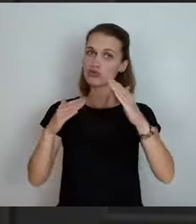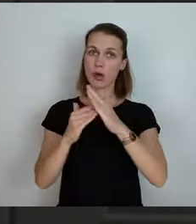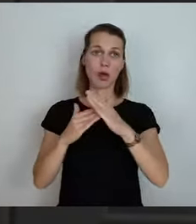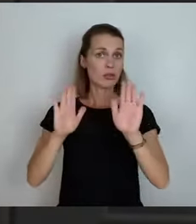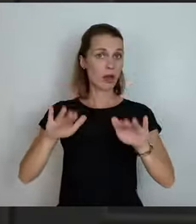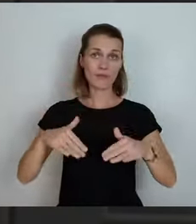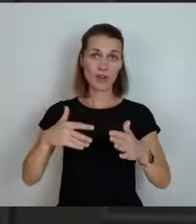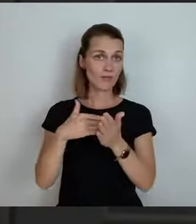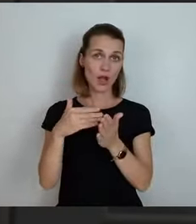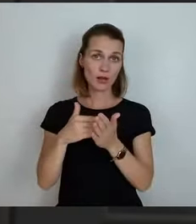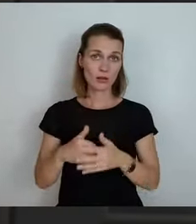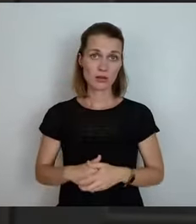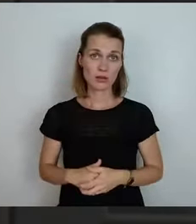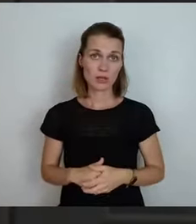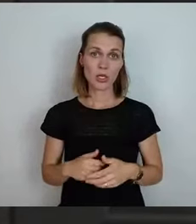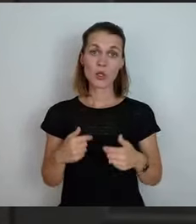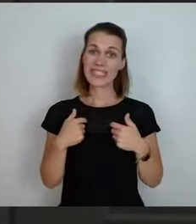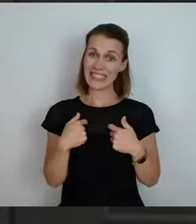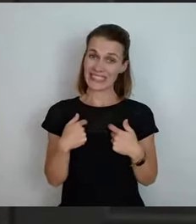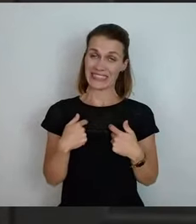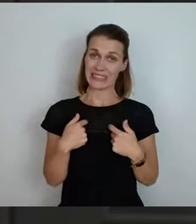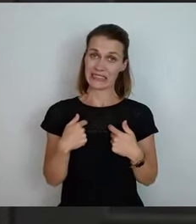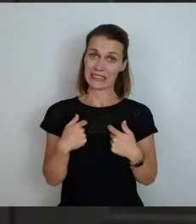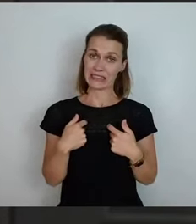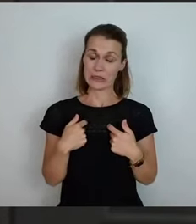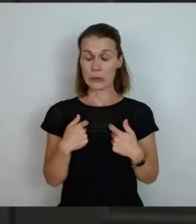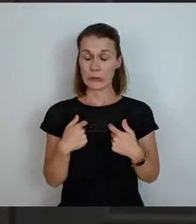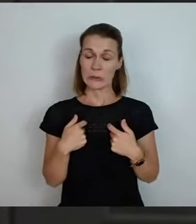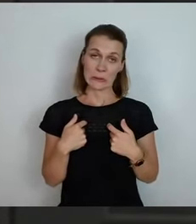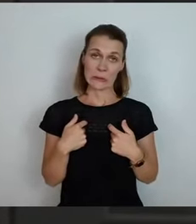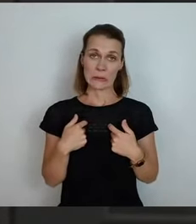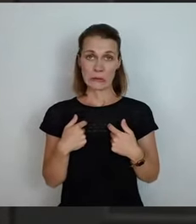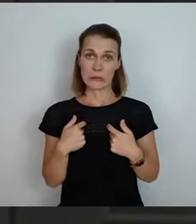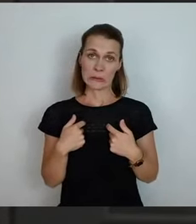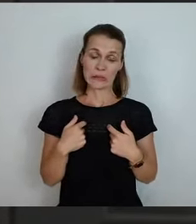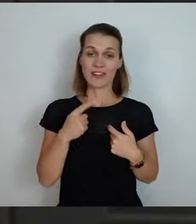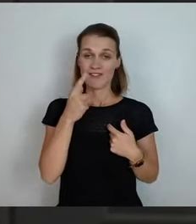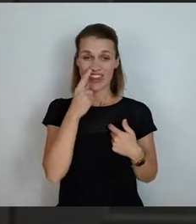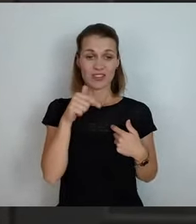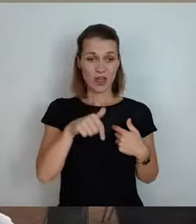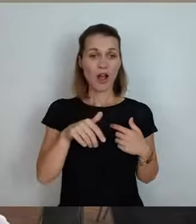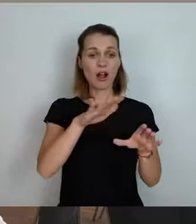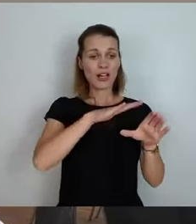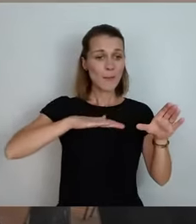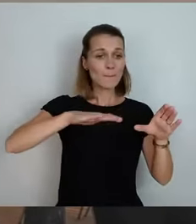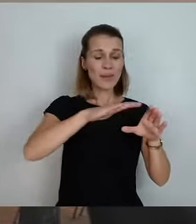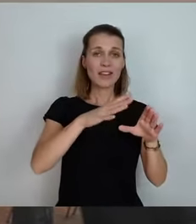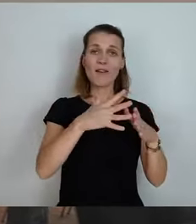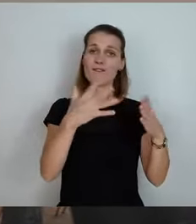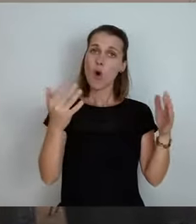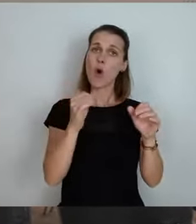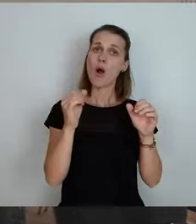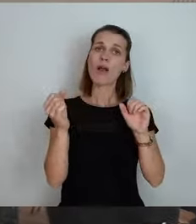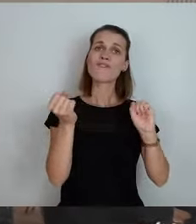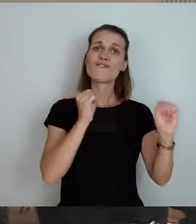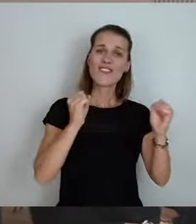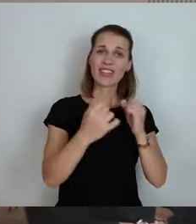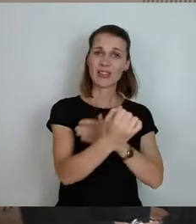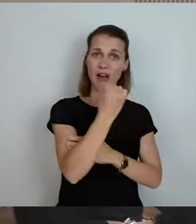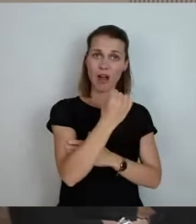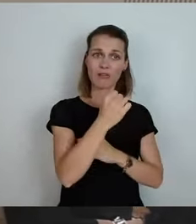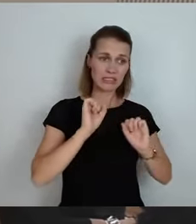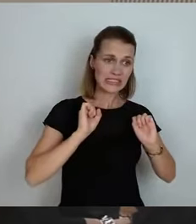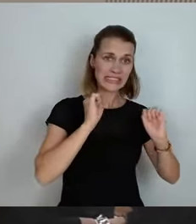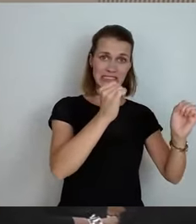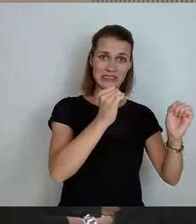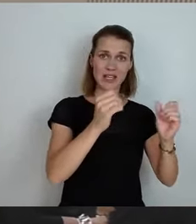Und ich finde, wenn man so ein Vorranggebiet hat und die Abstände stimmen, dann ist